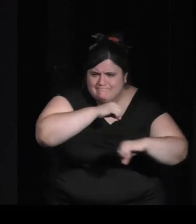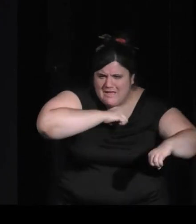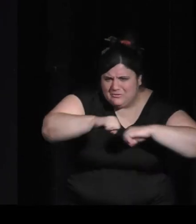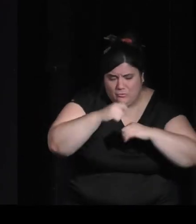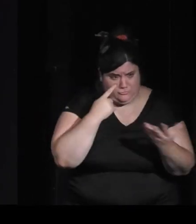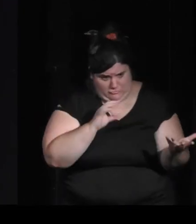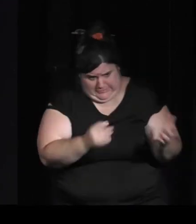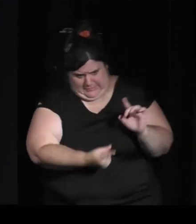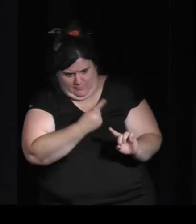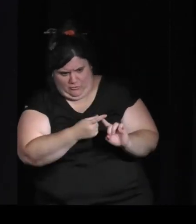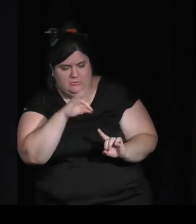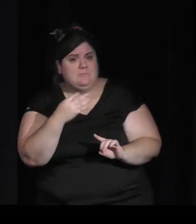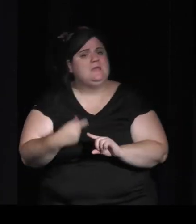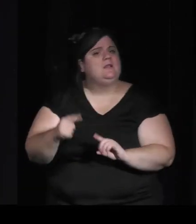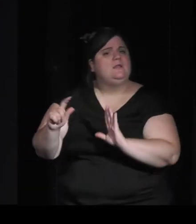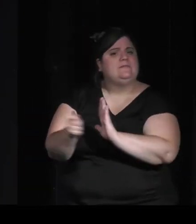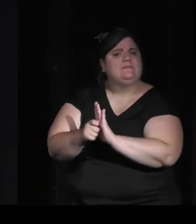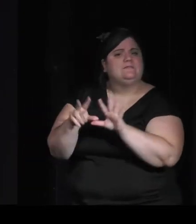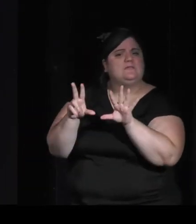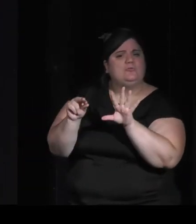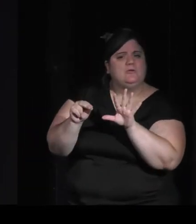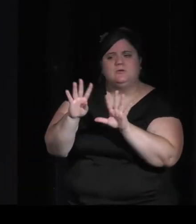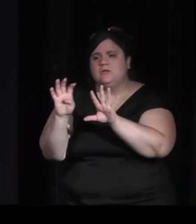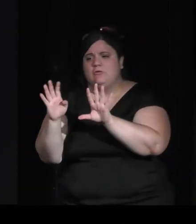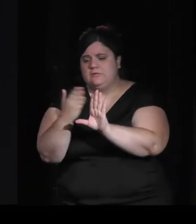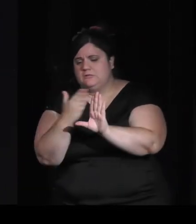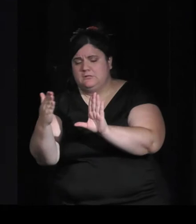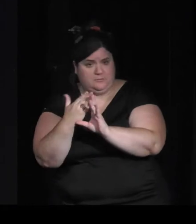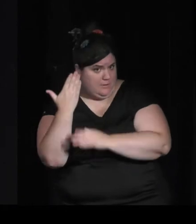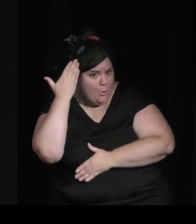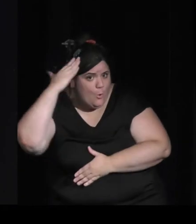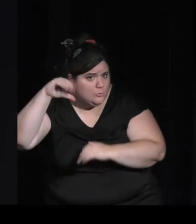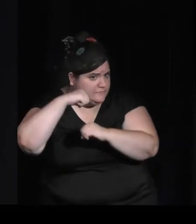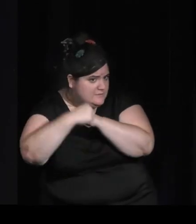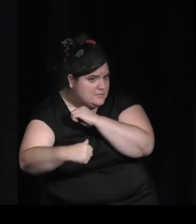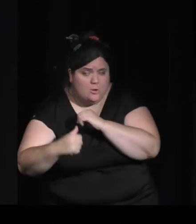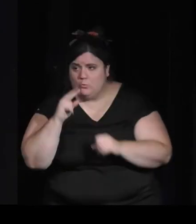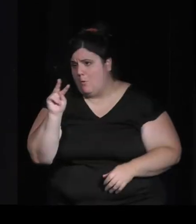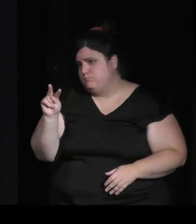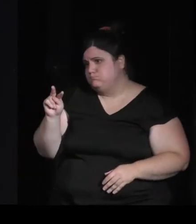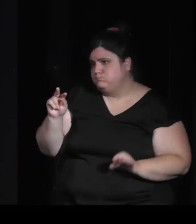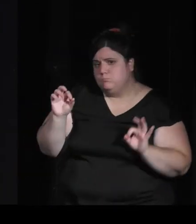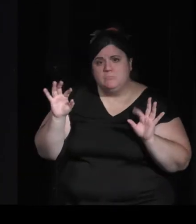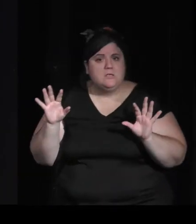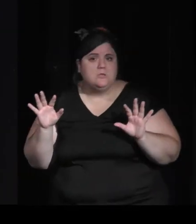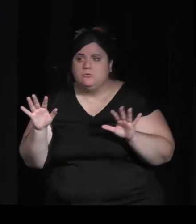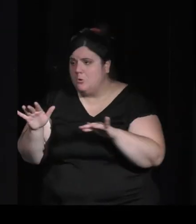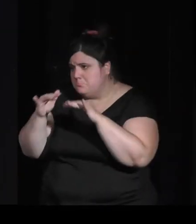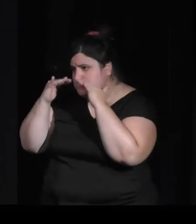voit, et je pense que plutôt au tournant des années 90 qu'on va voir se développer des jeux avec des engagements plutôt sur les expériences contemplatives.'est-à des